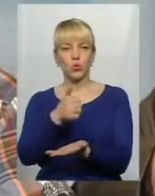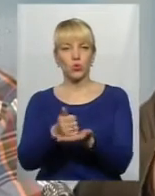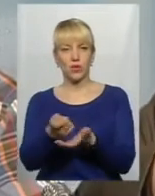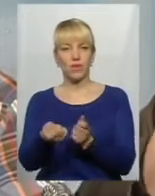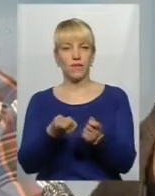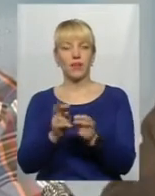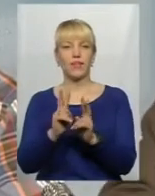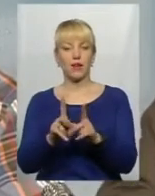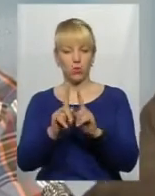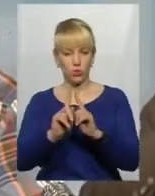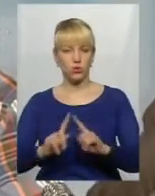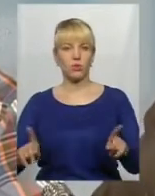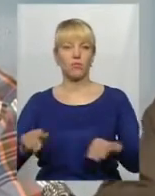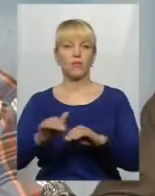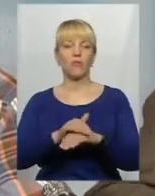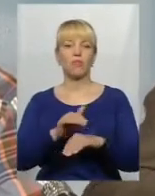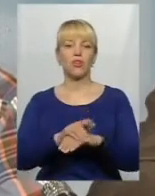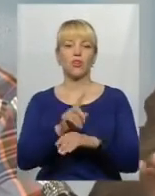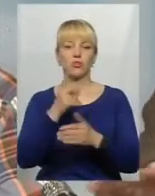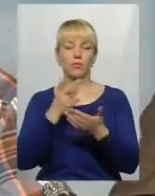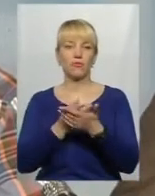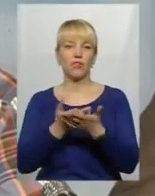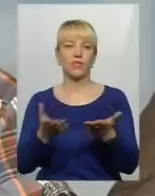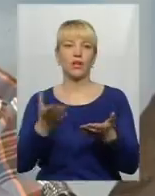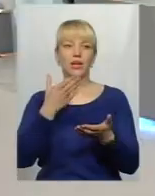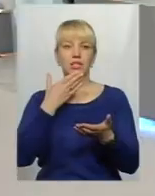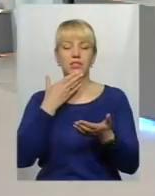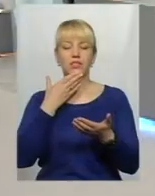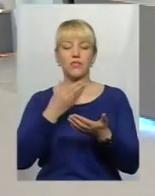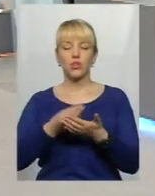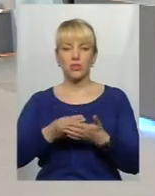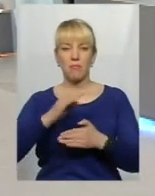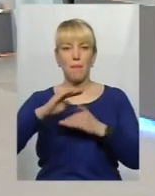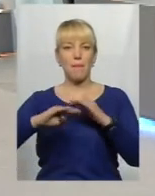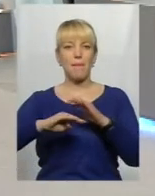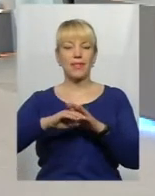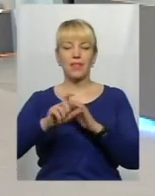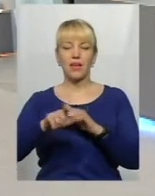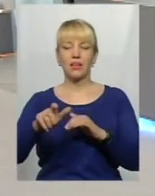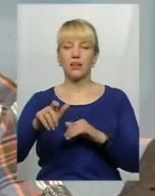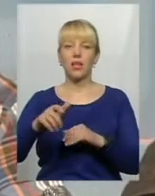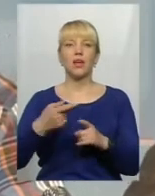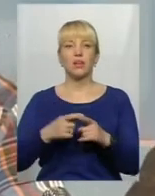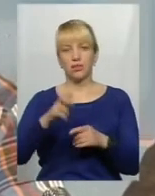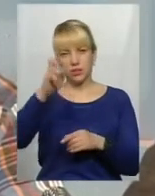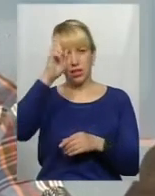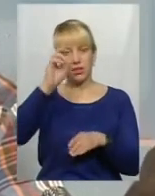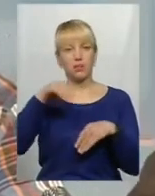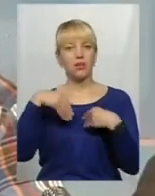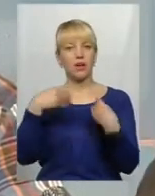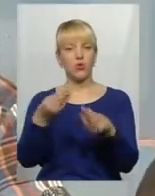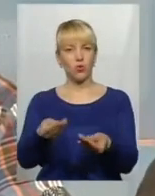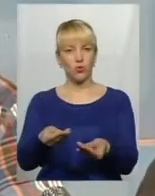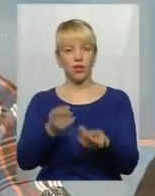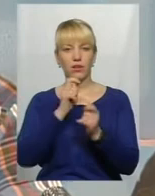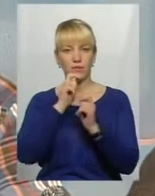особливу милість, щоб виявити своїм підлеглим, підданим, він дарує вихідний день. Тобто